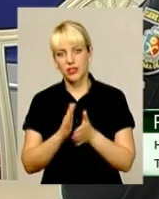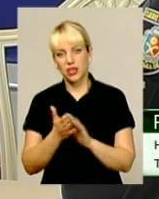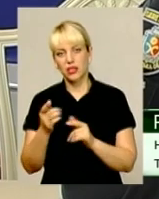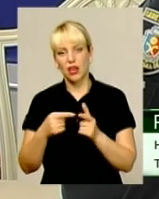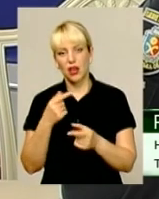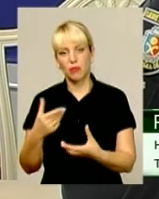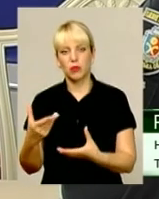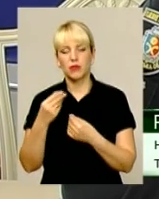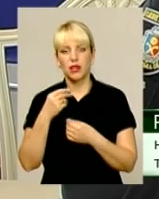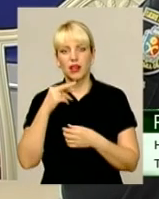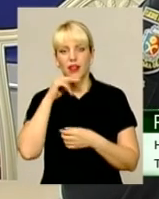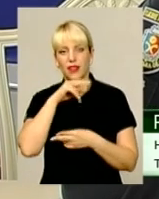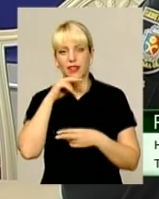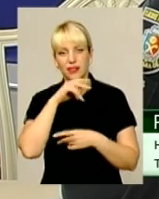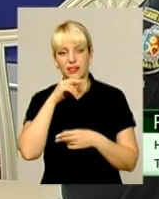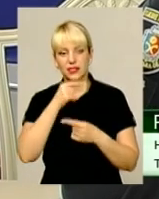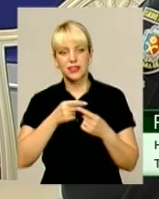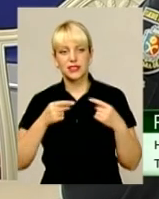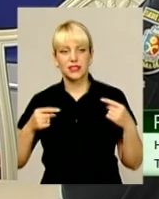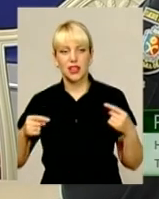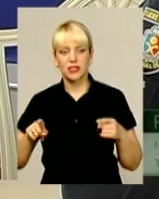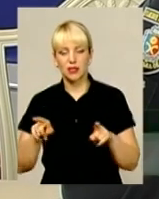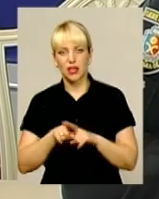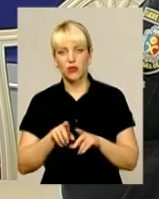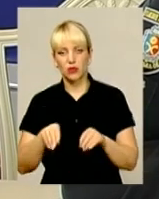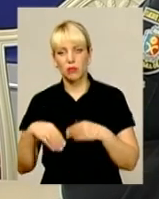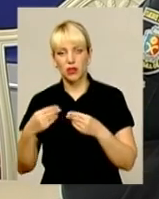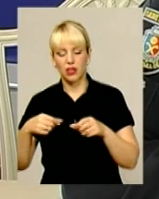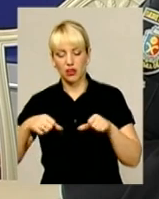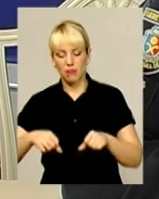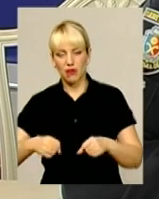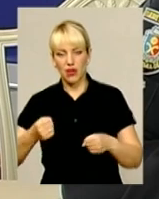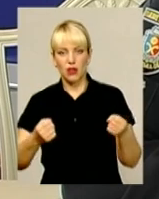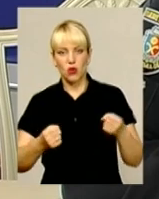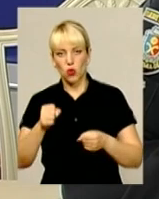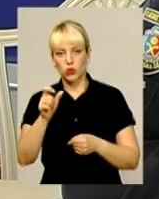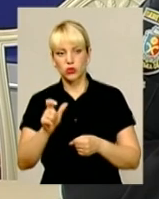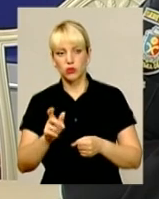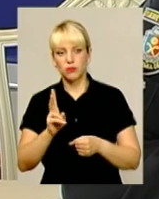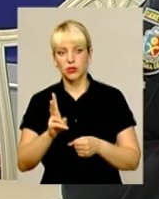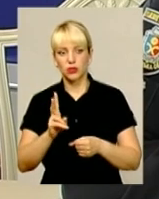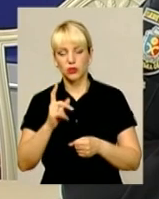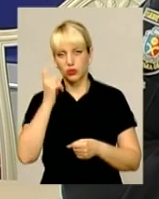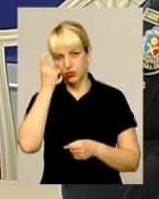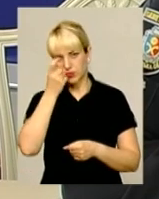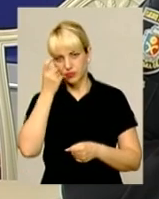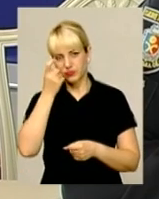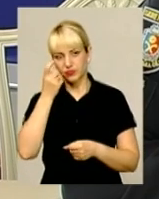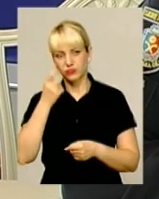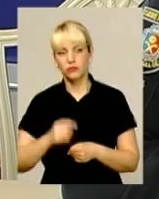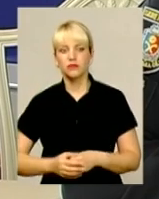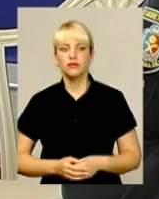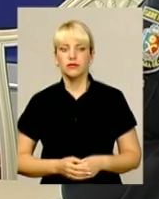підпливом лікарських засобів. Також передача права керування особі, яка керує в нетверезому стані.